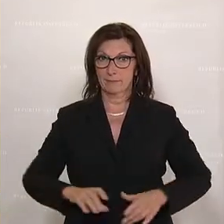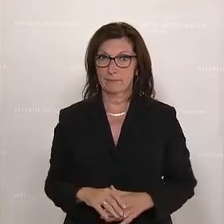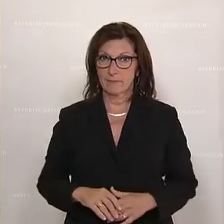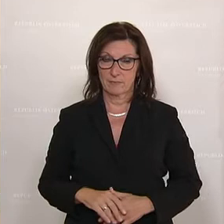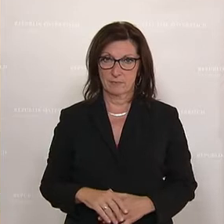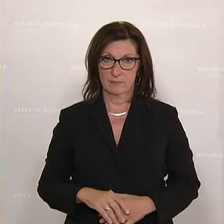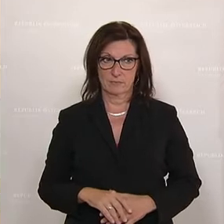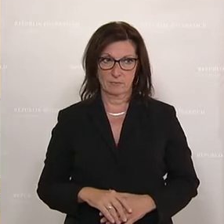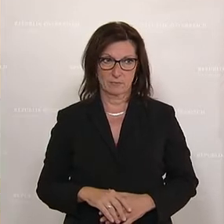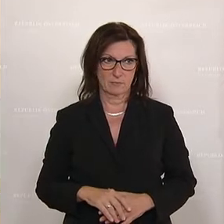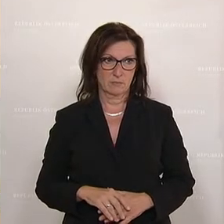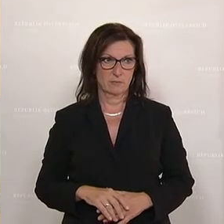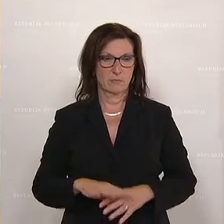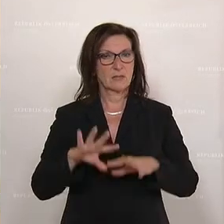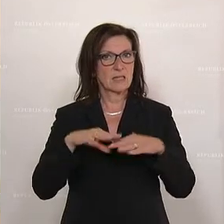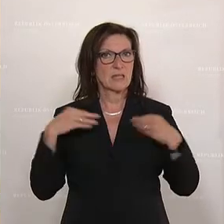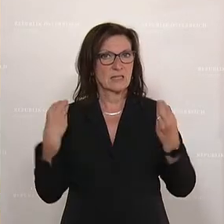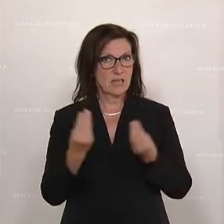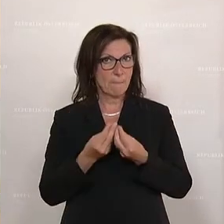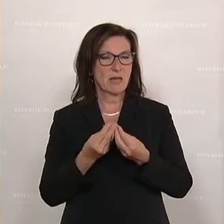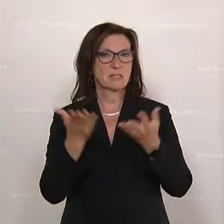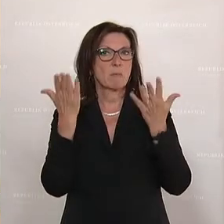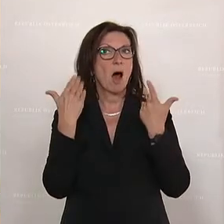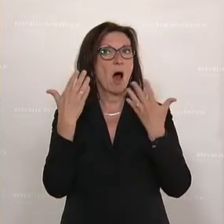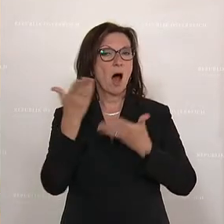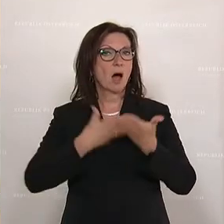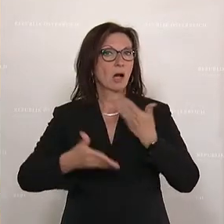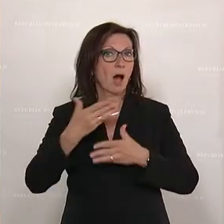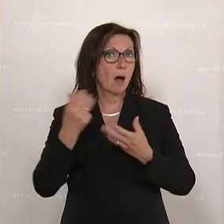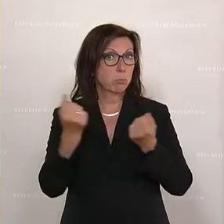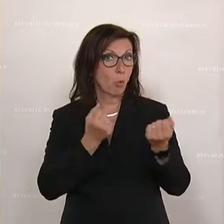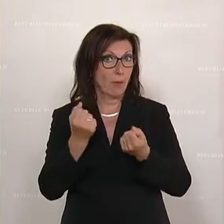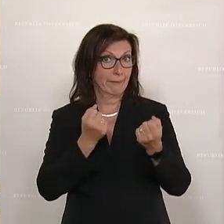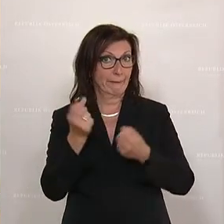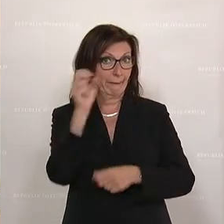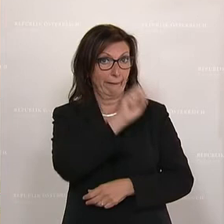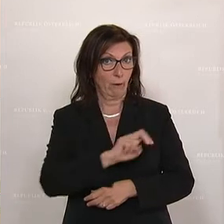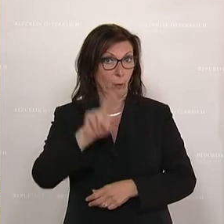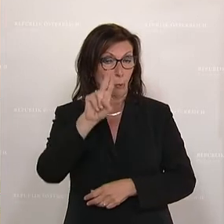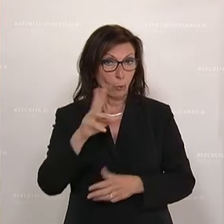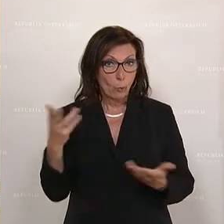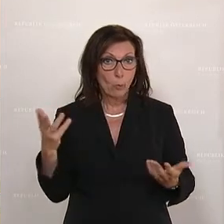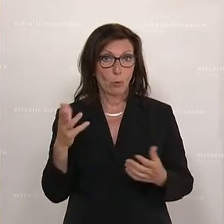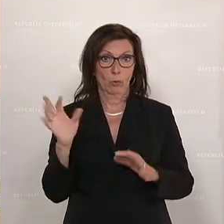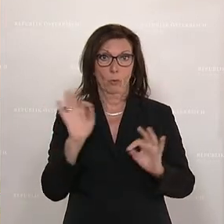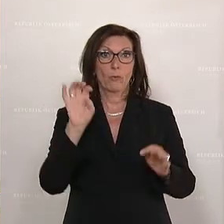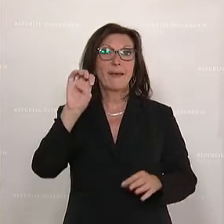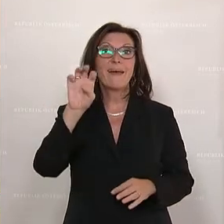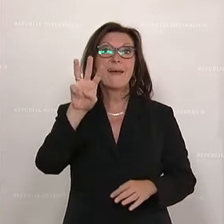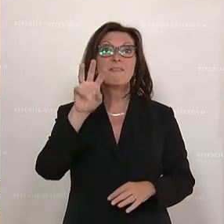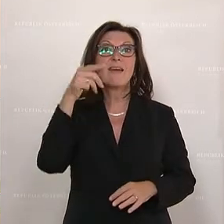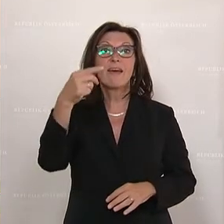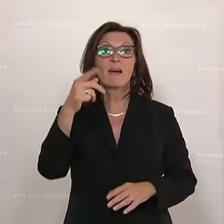Die gemeinsame Agrarpolitik der Europäischen Union bzw. EWG gibt es seit